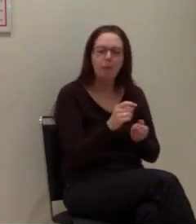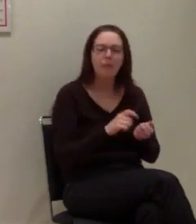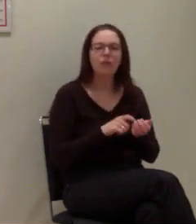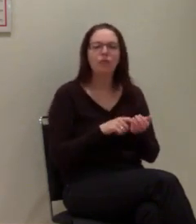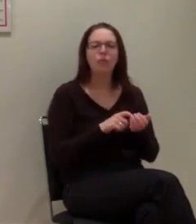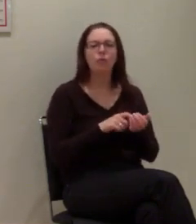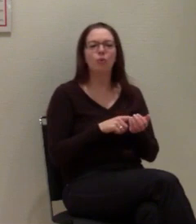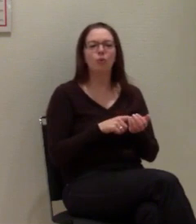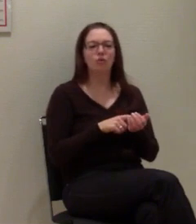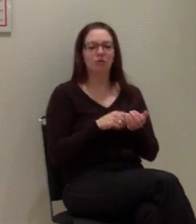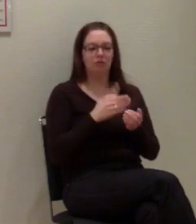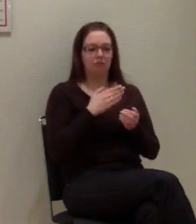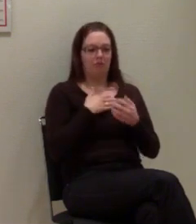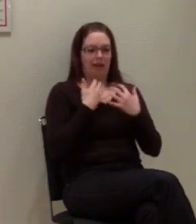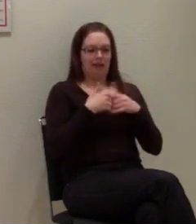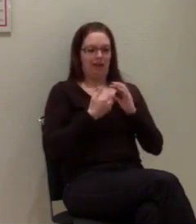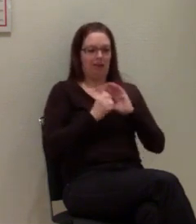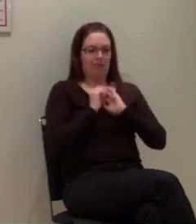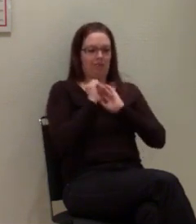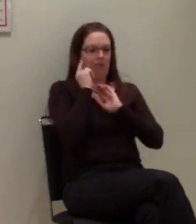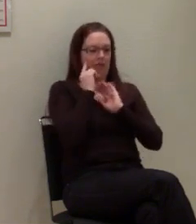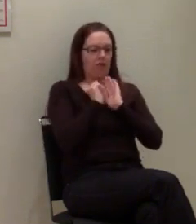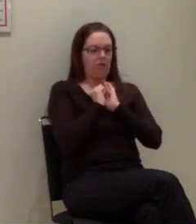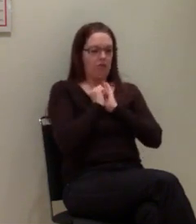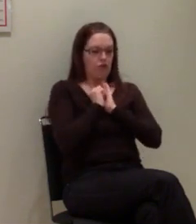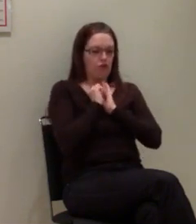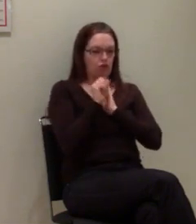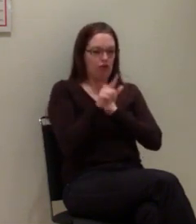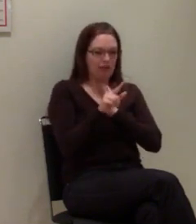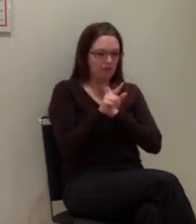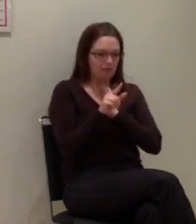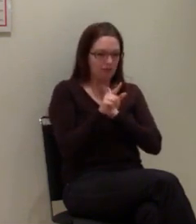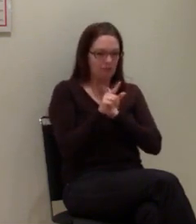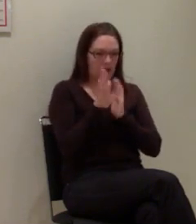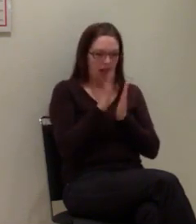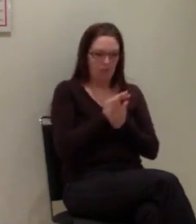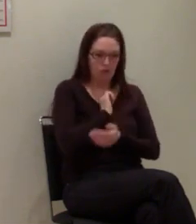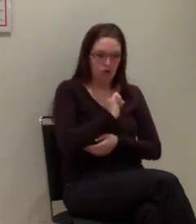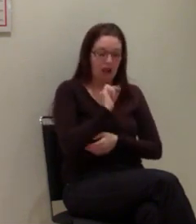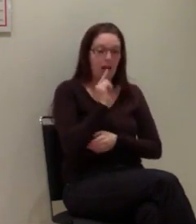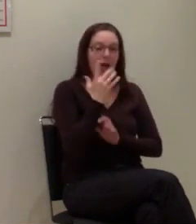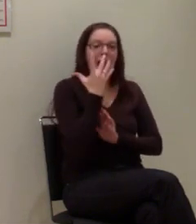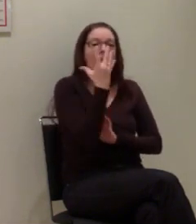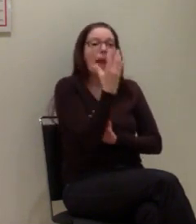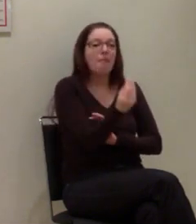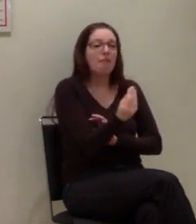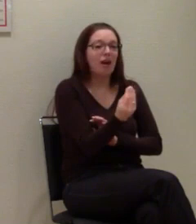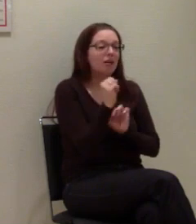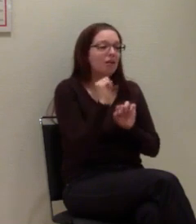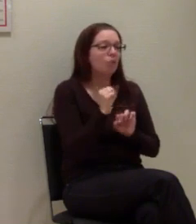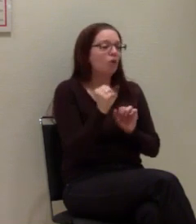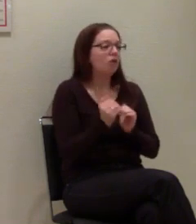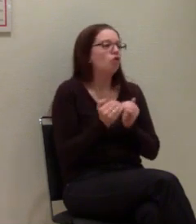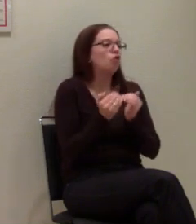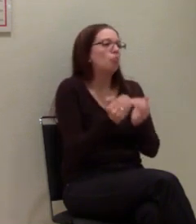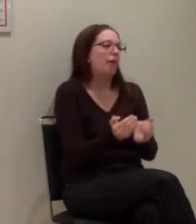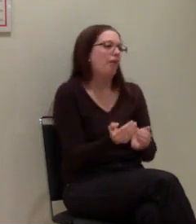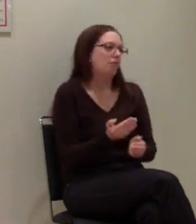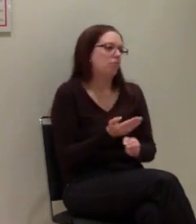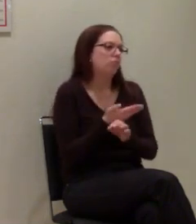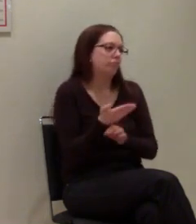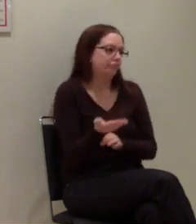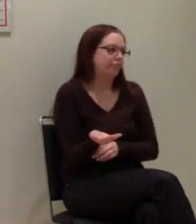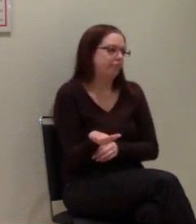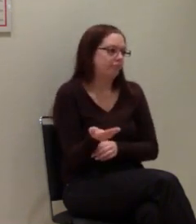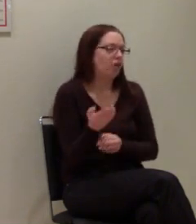ursprünglichen Gerät verschickt wird, sondern dann, wenn sie empfangen werden soll. Weil es durchaus sein kann, dass das empfangende Gerät